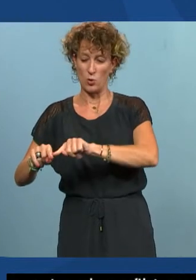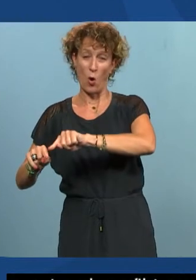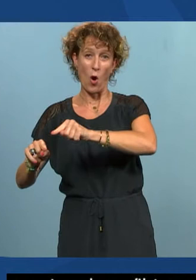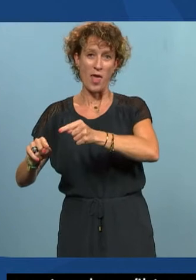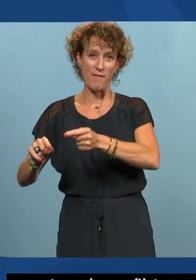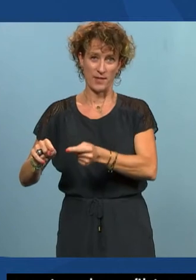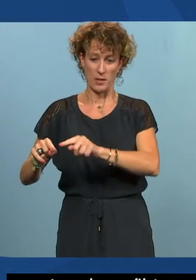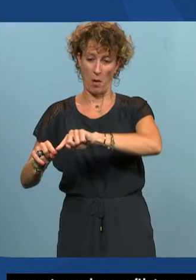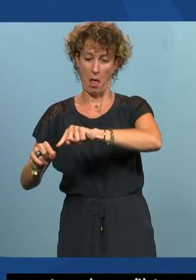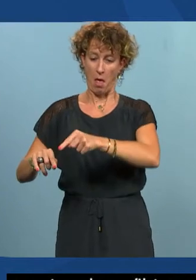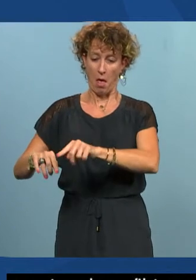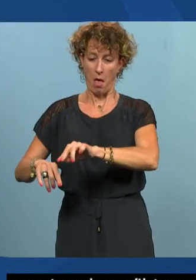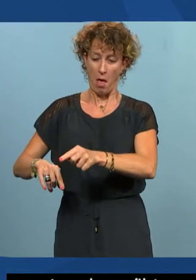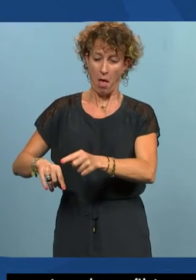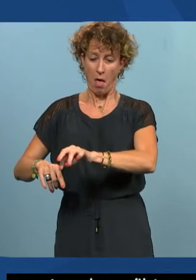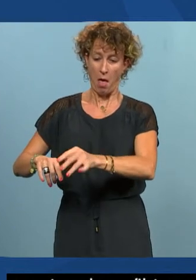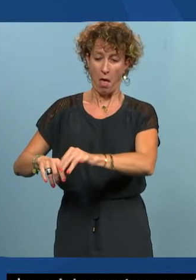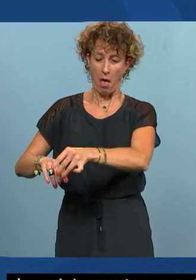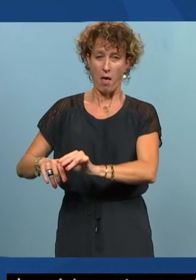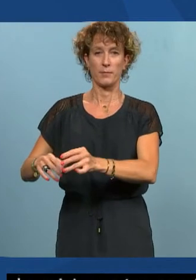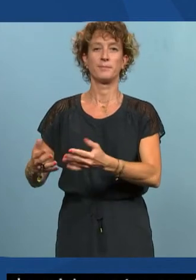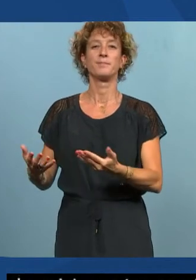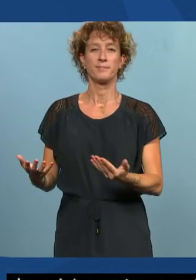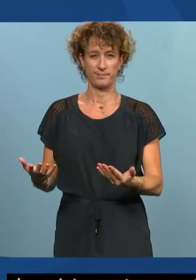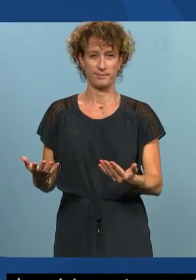sortent. Et donc, du coup, si vous tremblez, vous appuyez sur plusieurs touches en même temps.